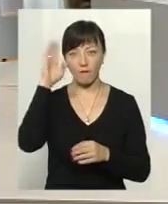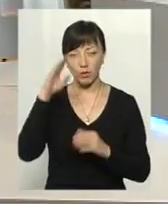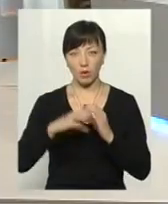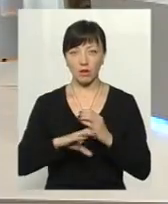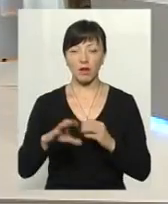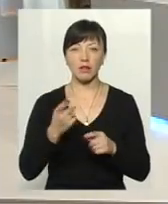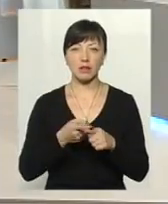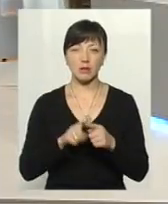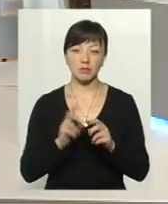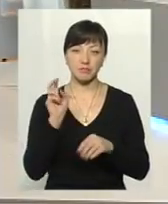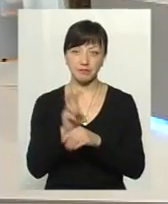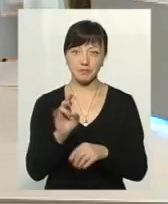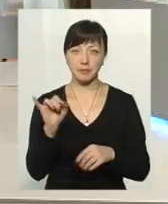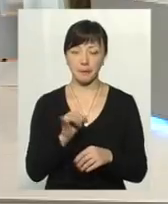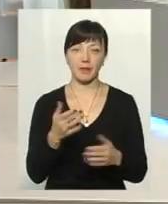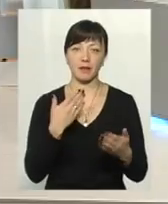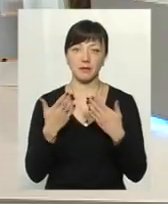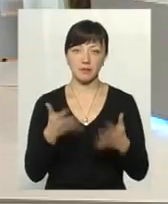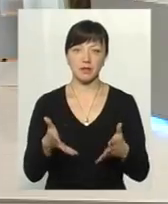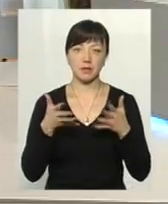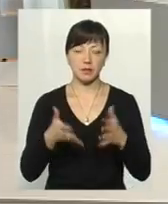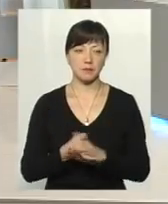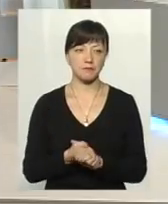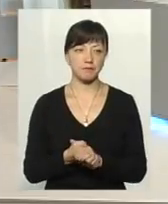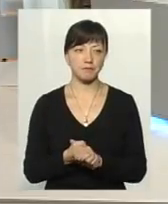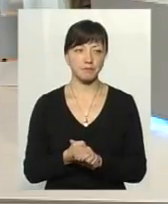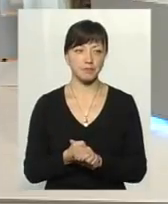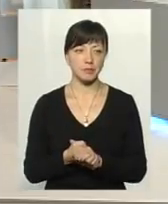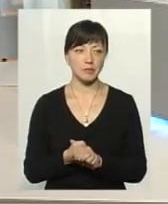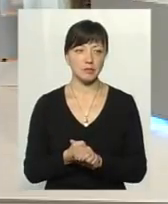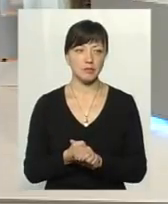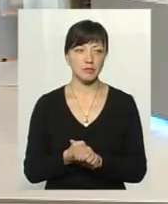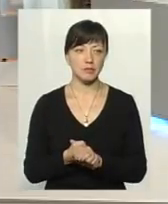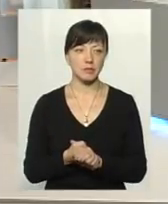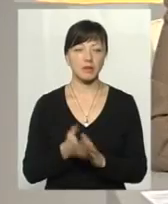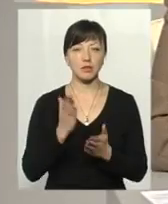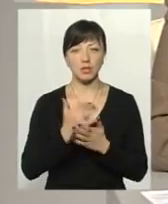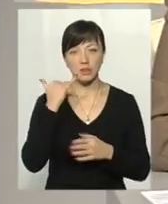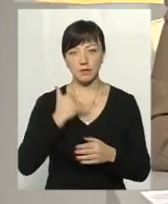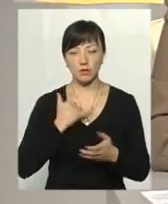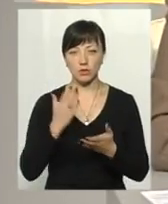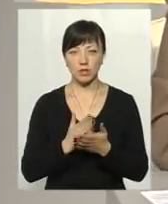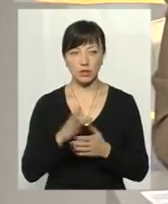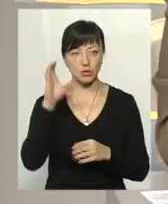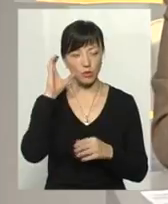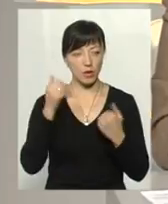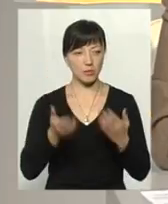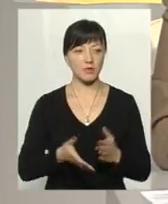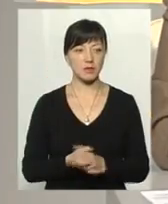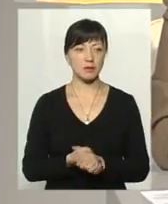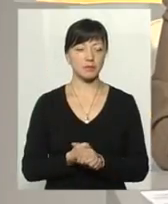Тобто, йому туди треба йти, і говорити, і розбиратися. І маємо ще один дзвіночок, і ми слухаємо.